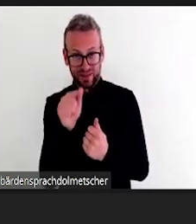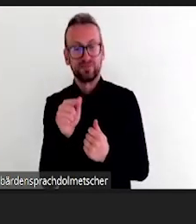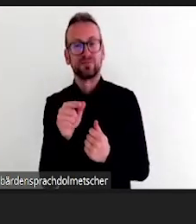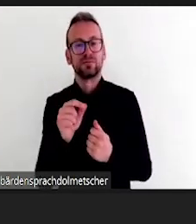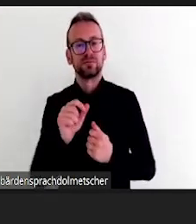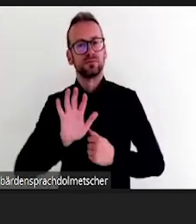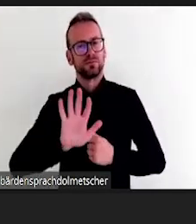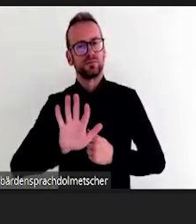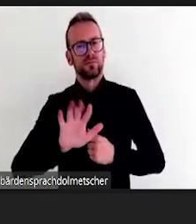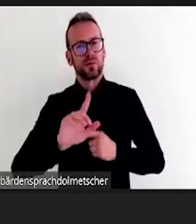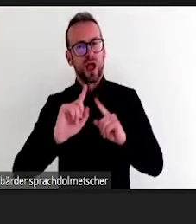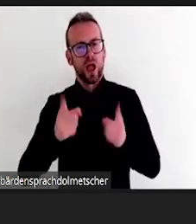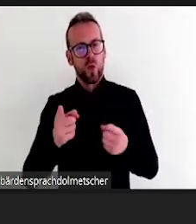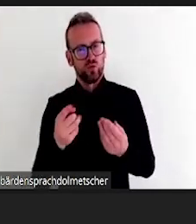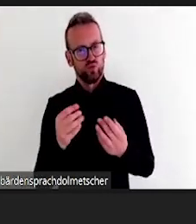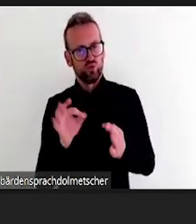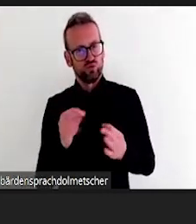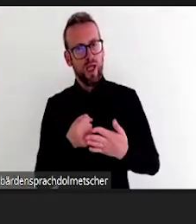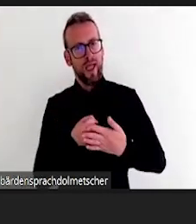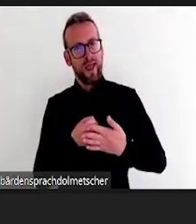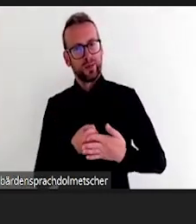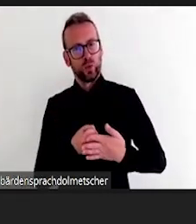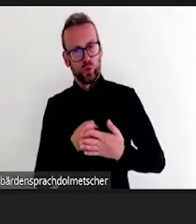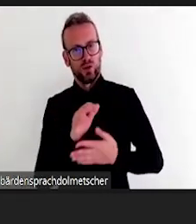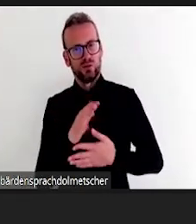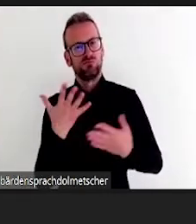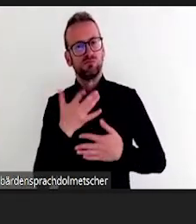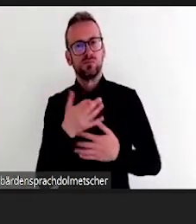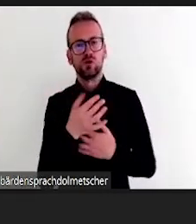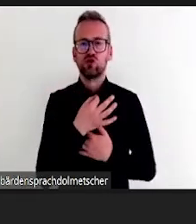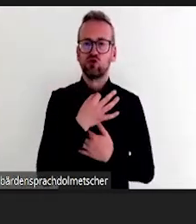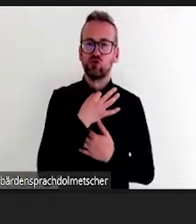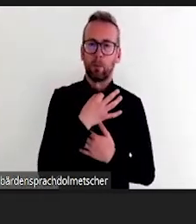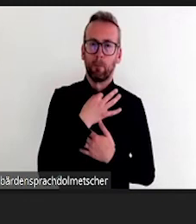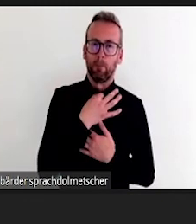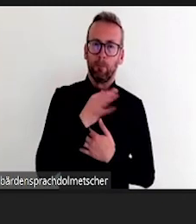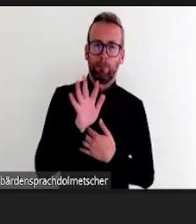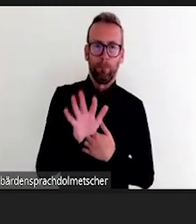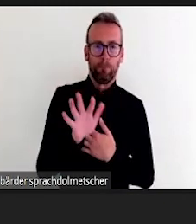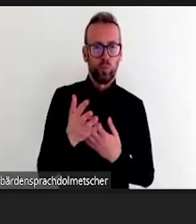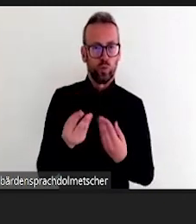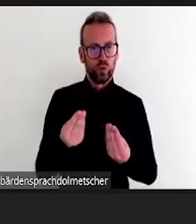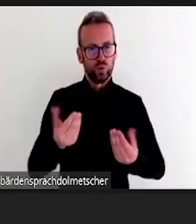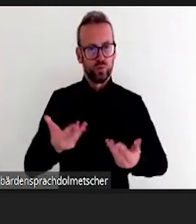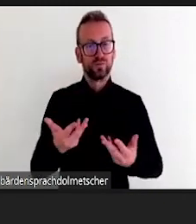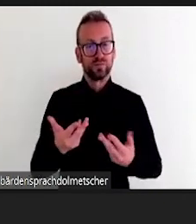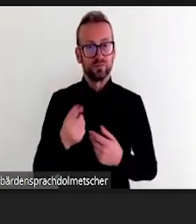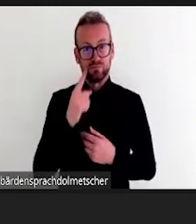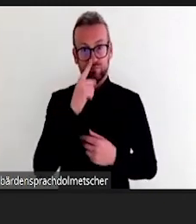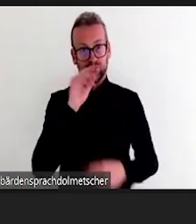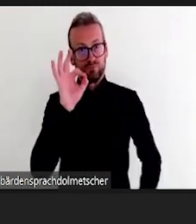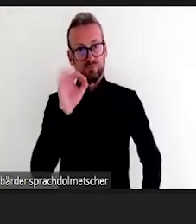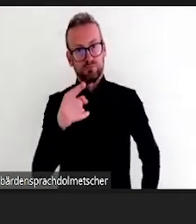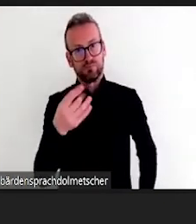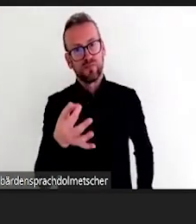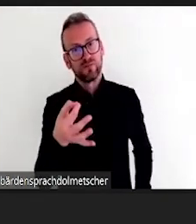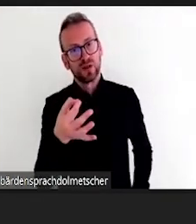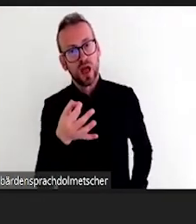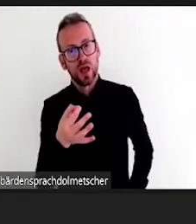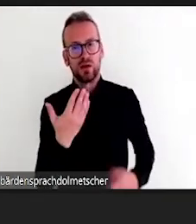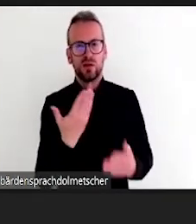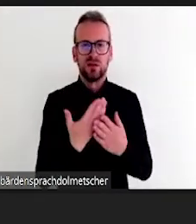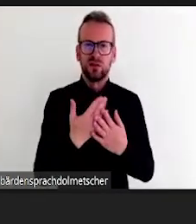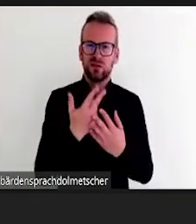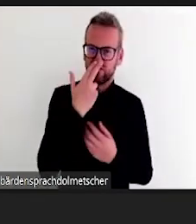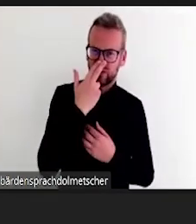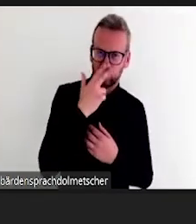wenn die Beteiligung dann in dem Seminar nicht so hoch ist oder irgendwas, dann wissen Sie vielleicht auch, woran es liegt oder können methodisch auch darauf eingehen